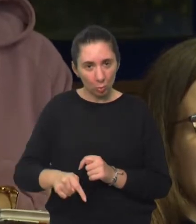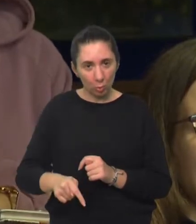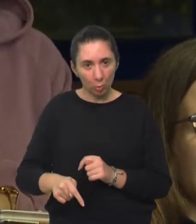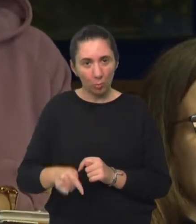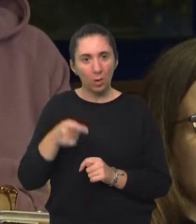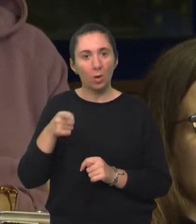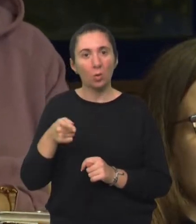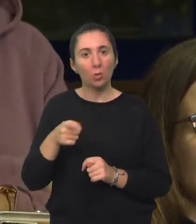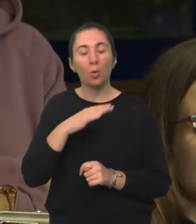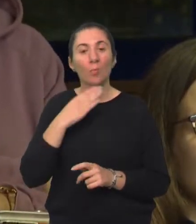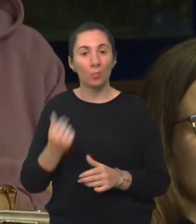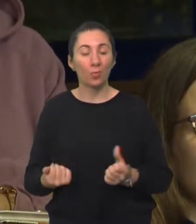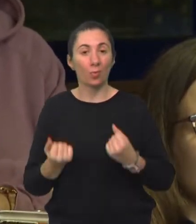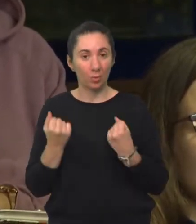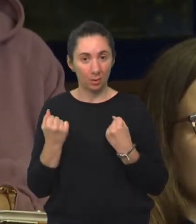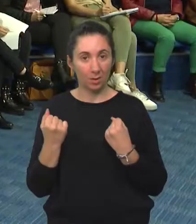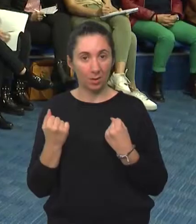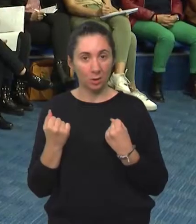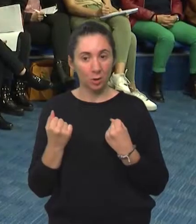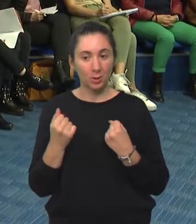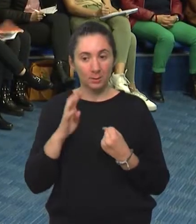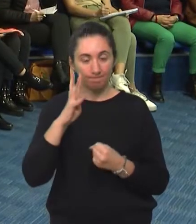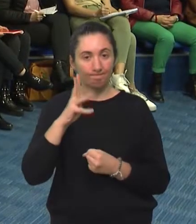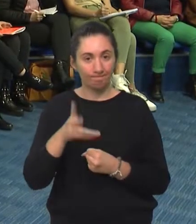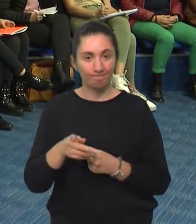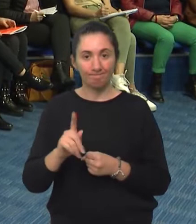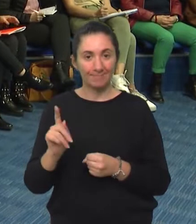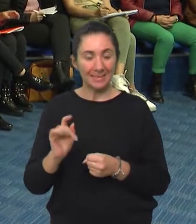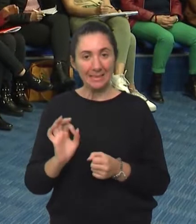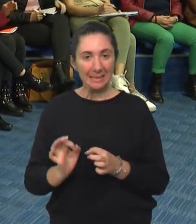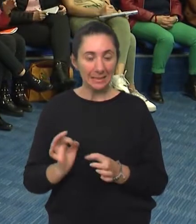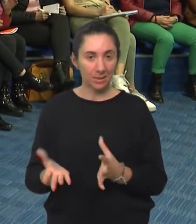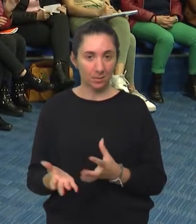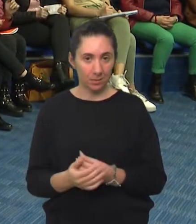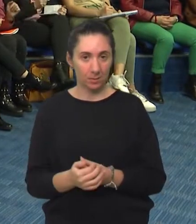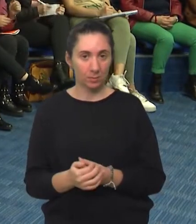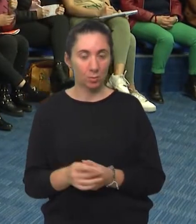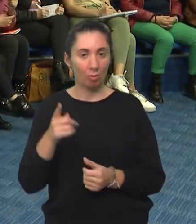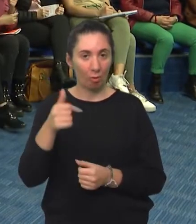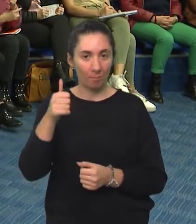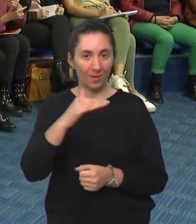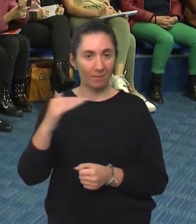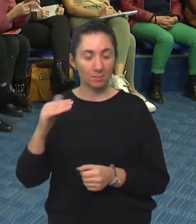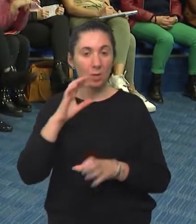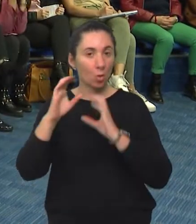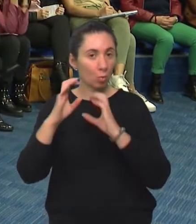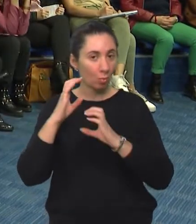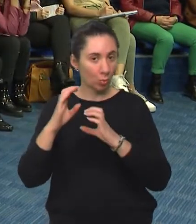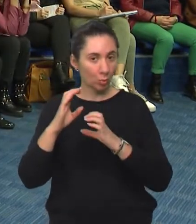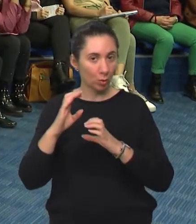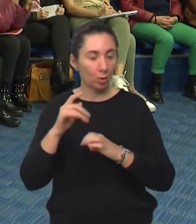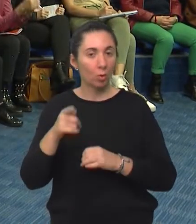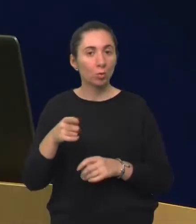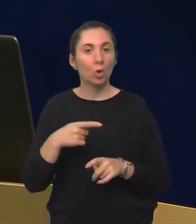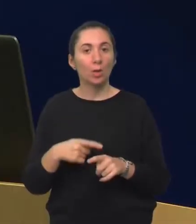to je zapravo on puno teži i prognostički znatno neizvjesniji. Ova razina prva, dakle komunikacijska, to